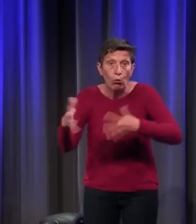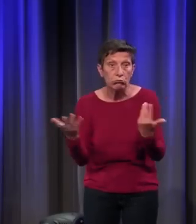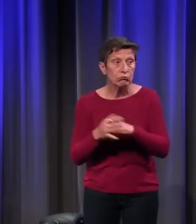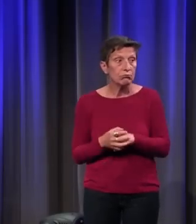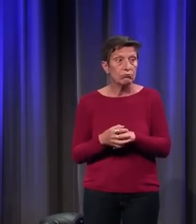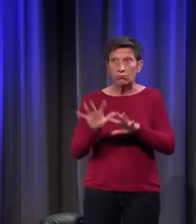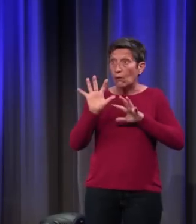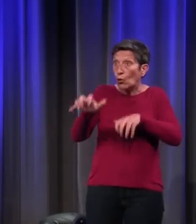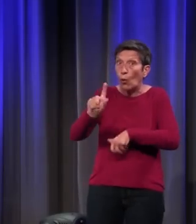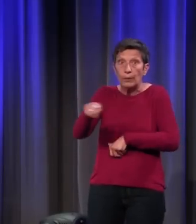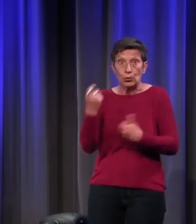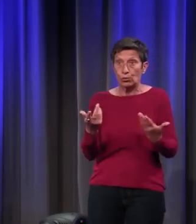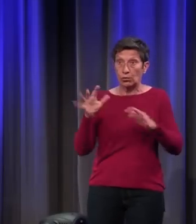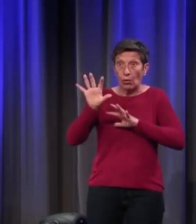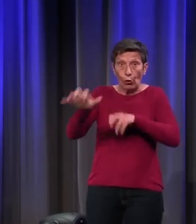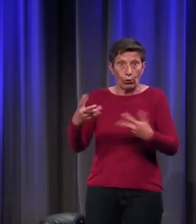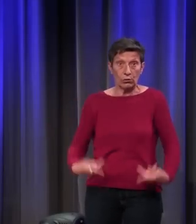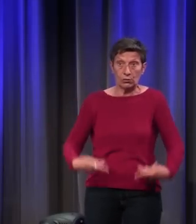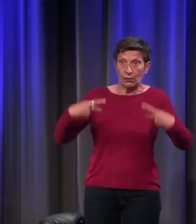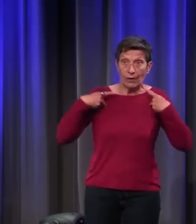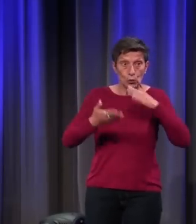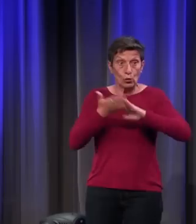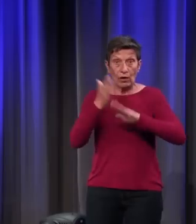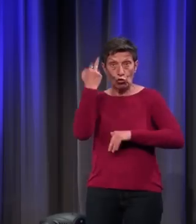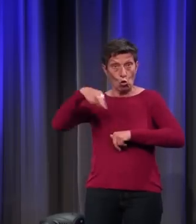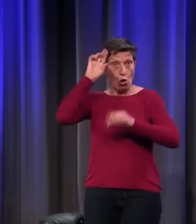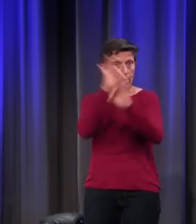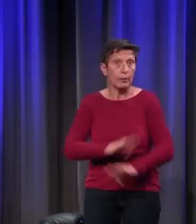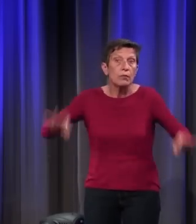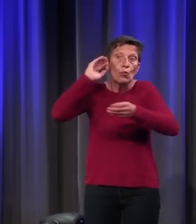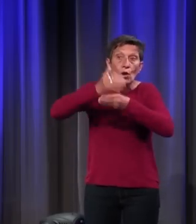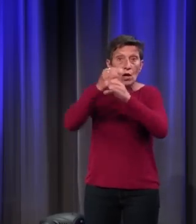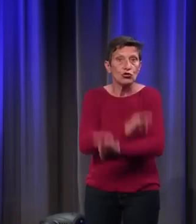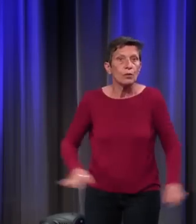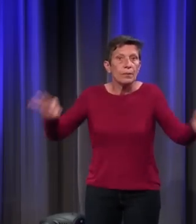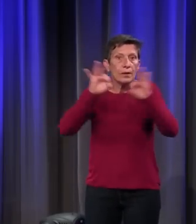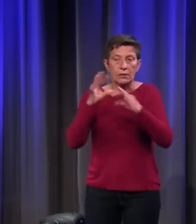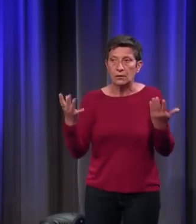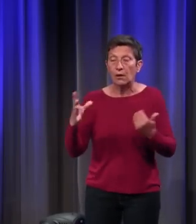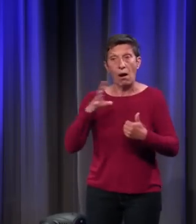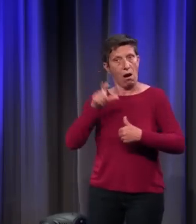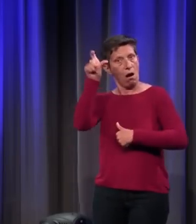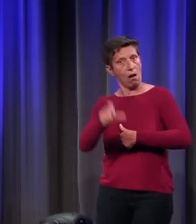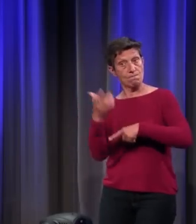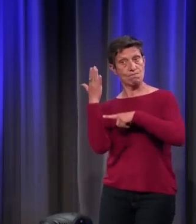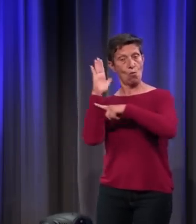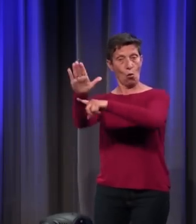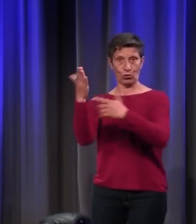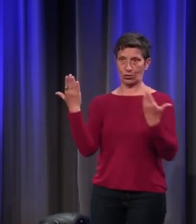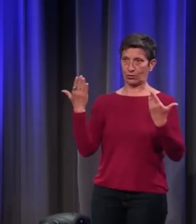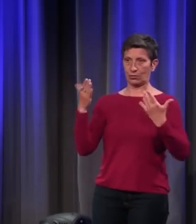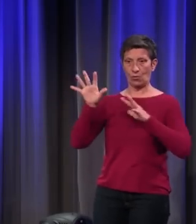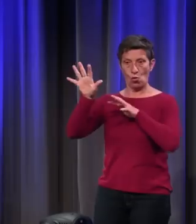Il n pas de lion vivant à l'état sauvage en Europe, au Moyen-Âge. Il y a des montreurs de lion qui se déplacent